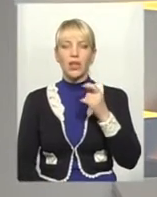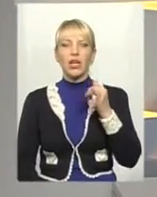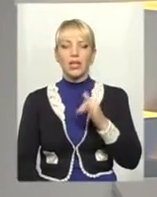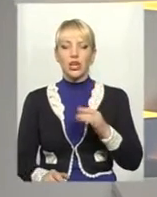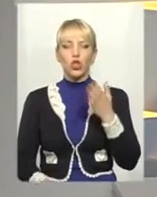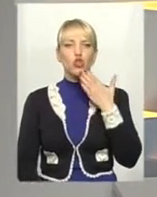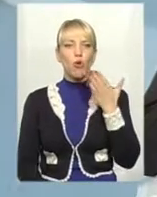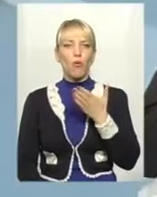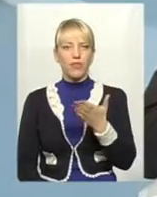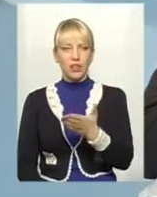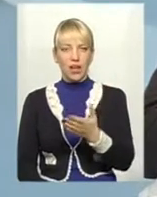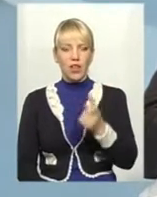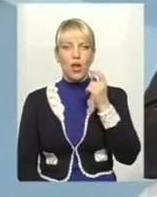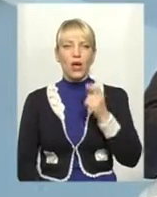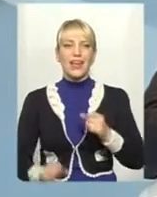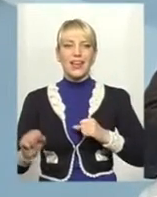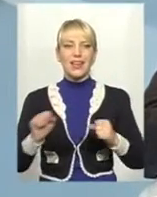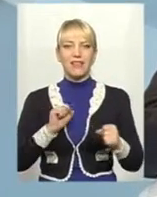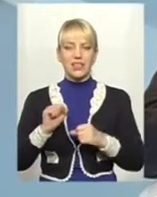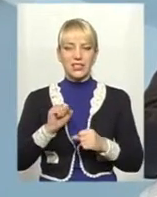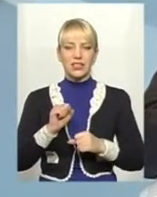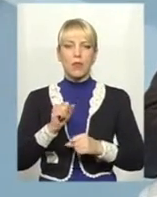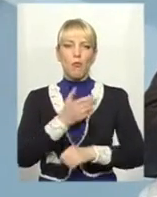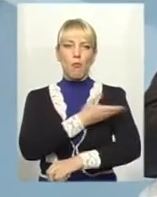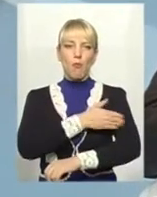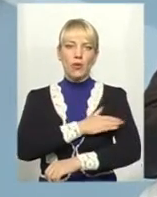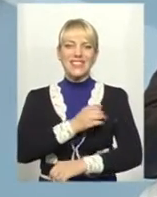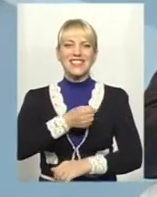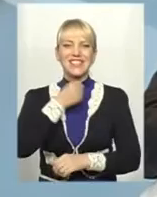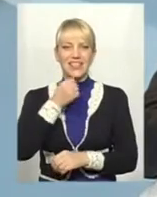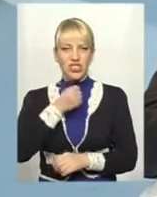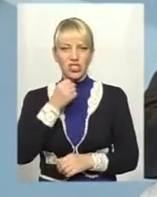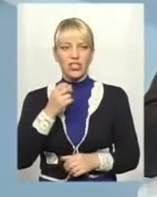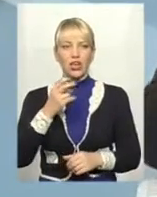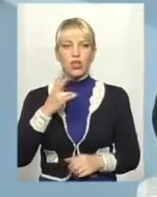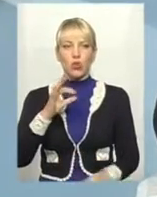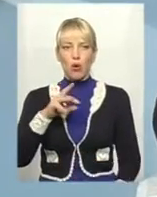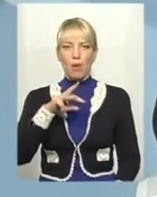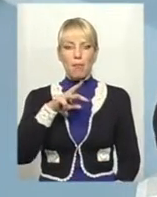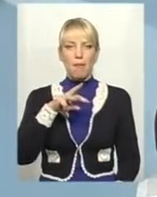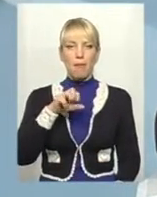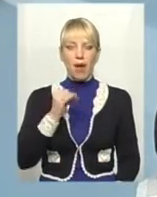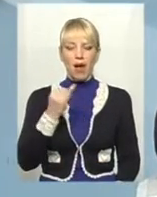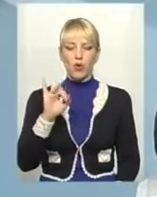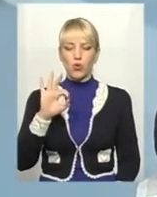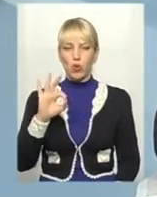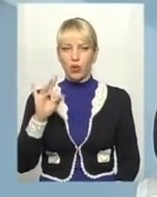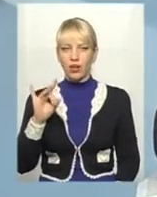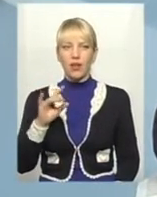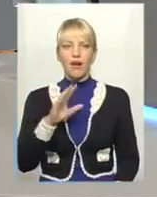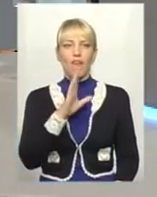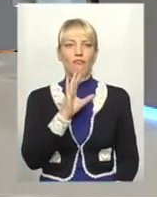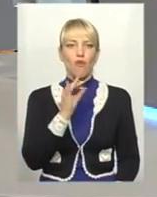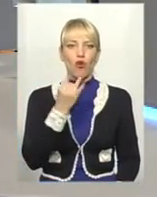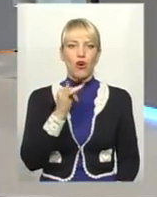польської старшини. Але якимось чином майор Войнаровський зумів уйти